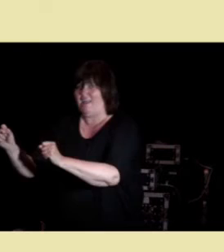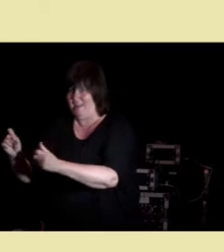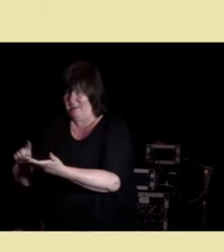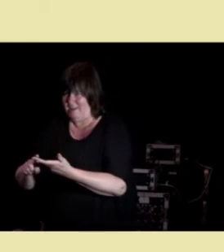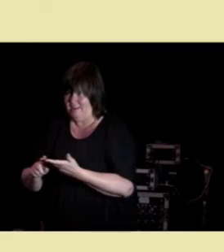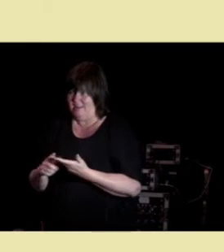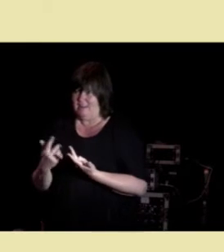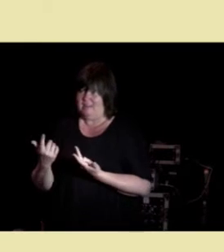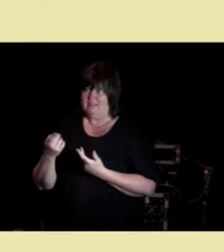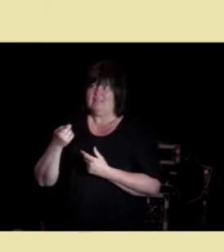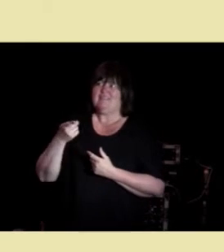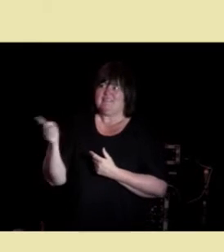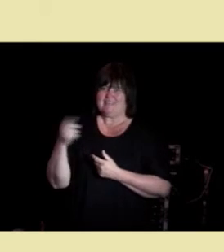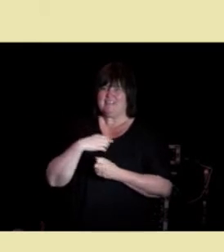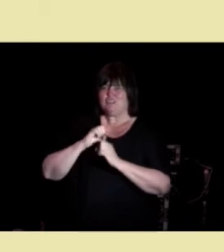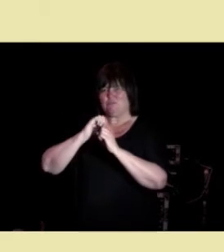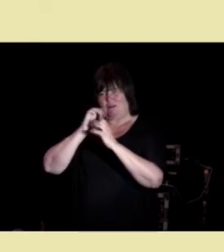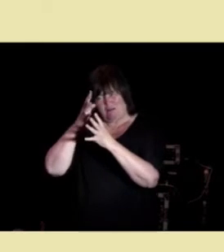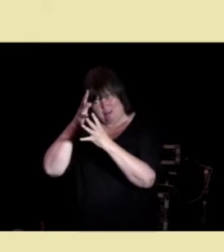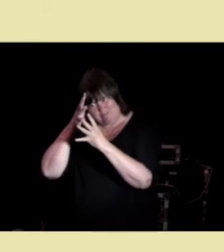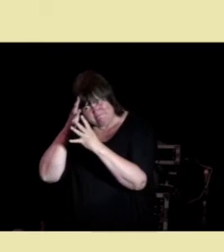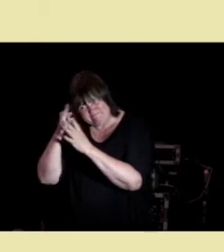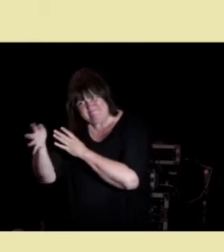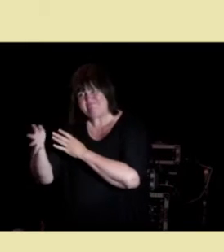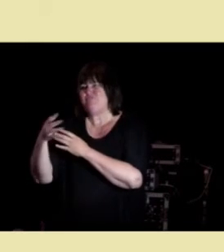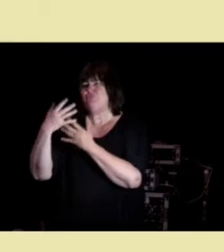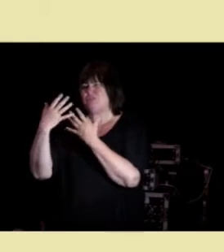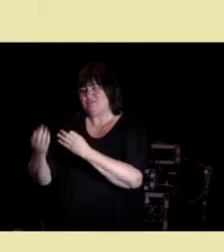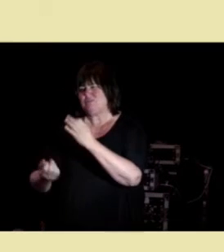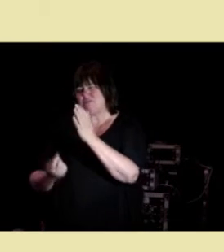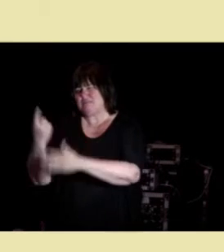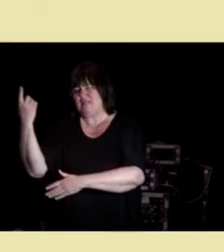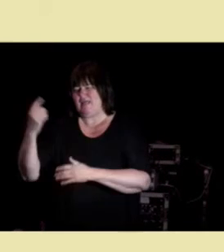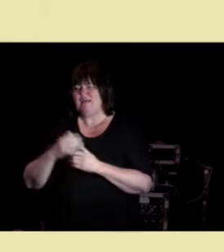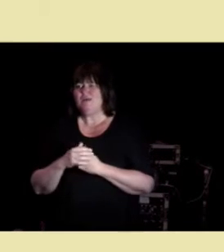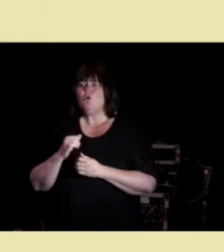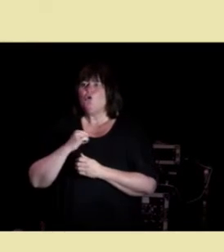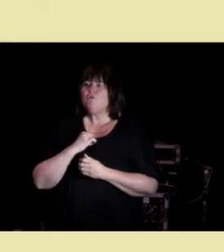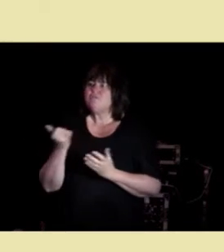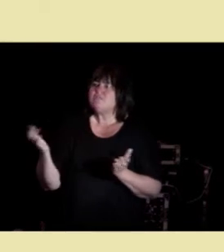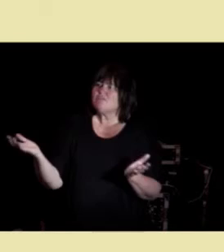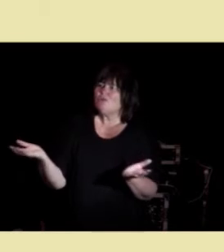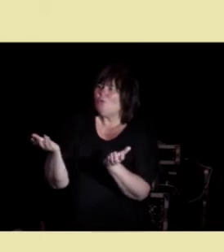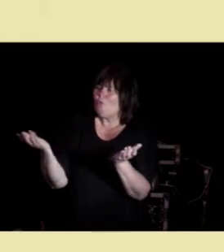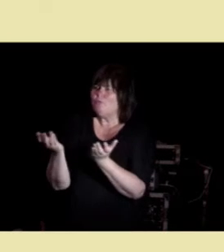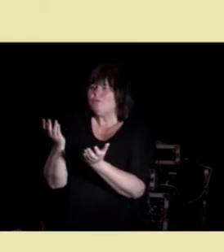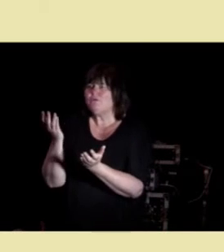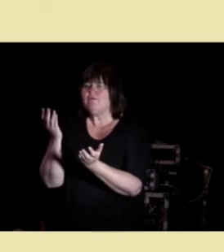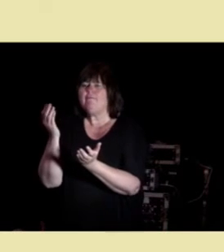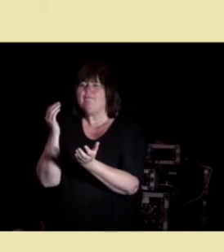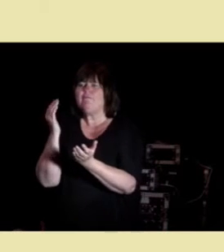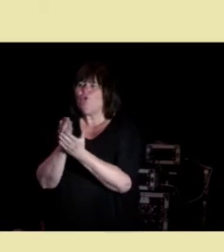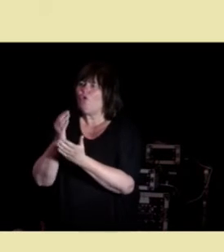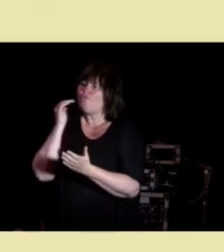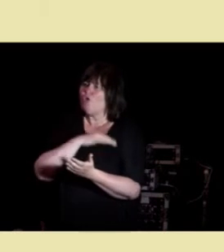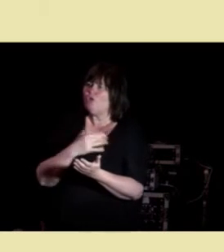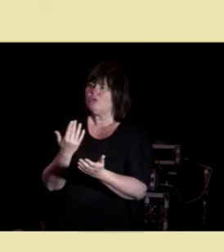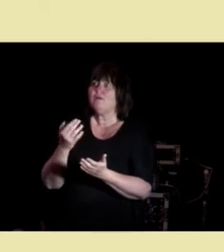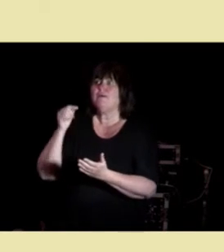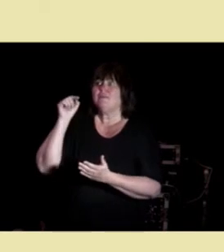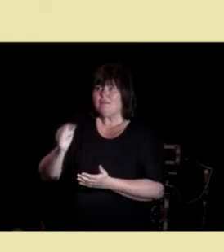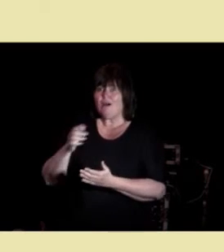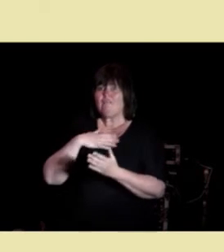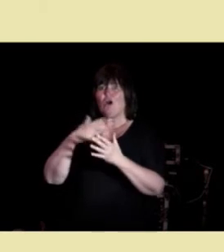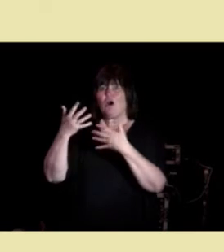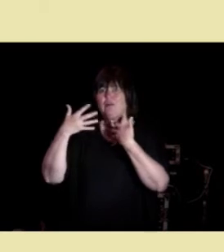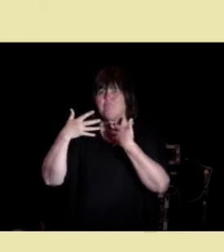som får ting til å skje. Og hvis vi kan oppmuntre nok folk, så har vi en bevegelse.